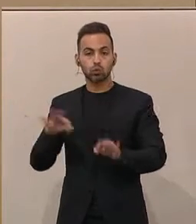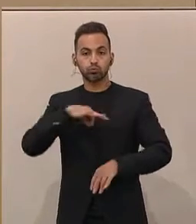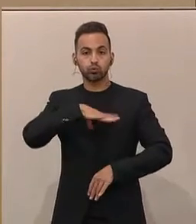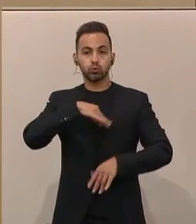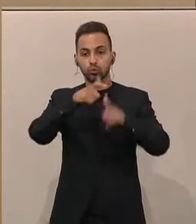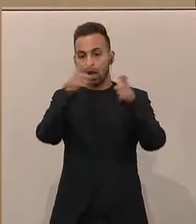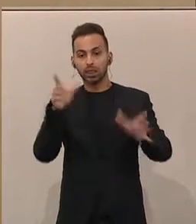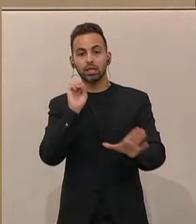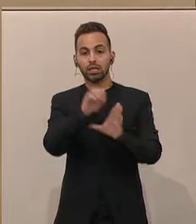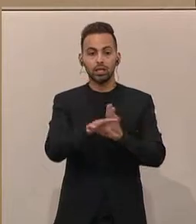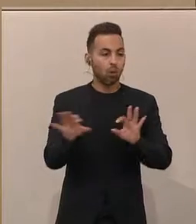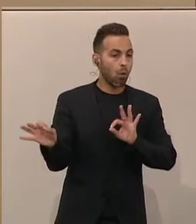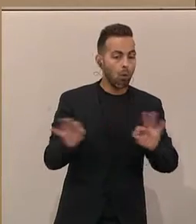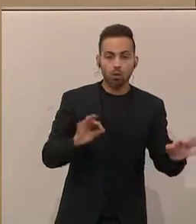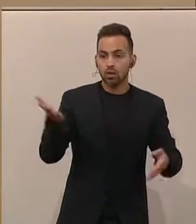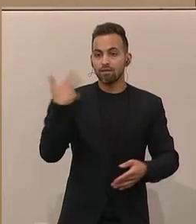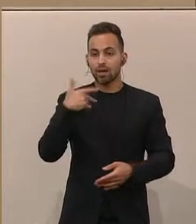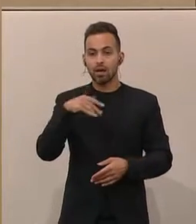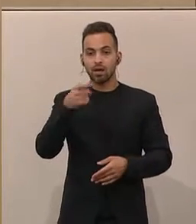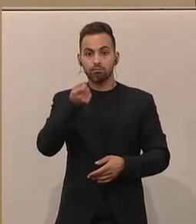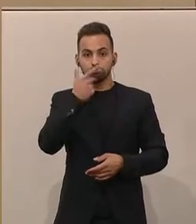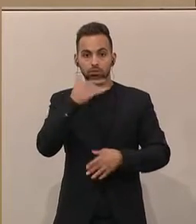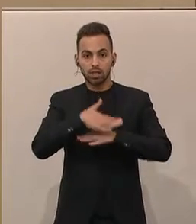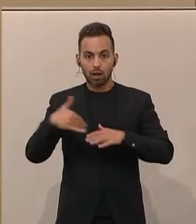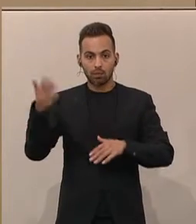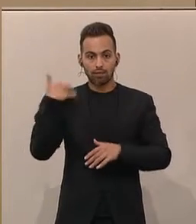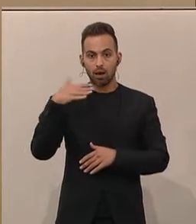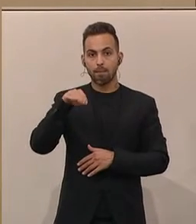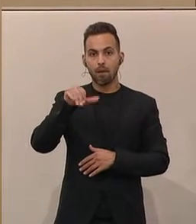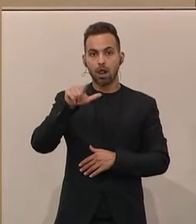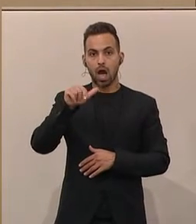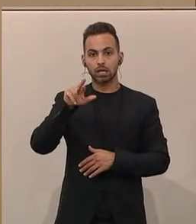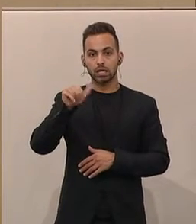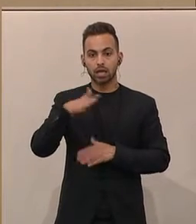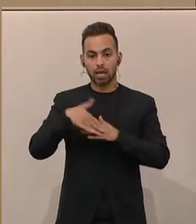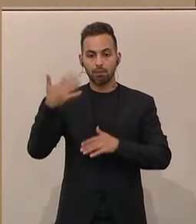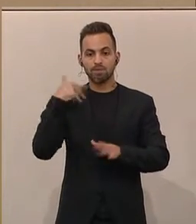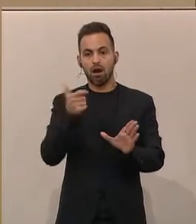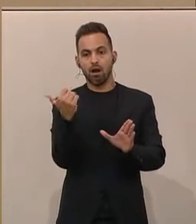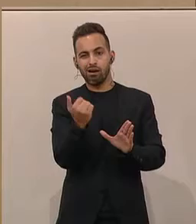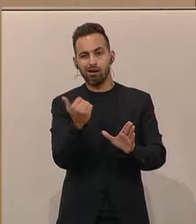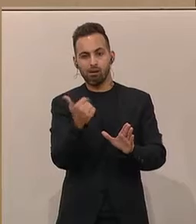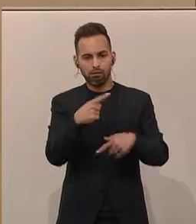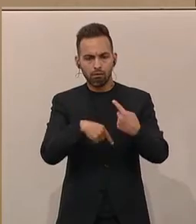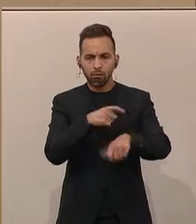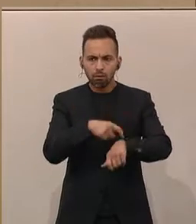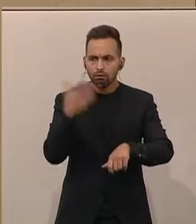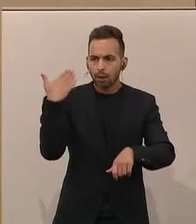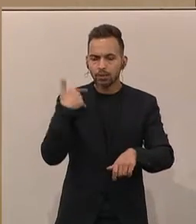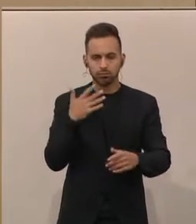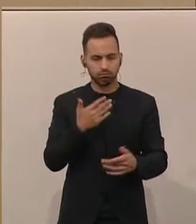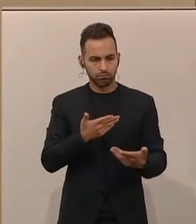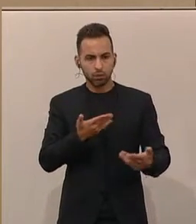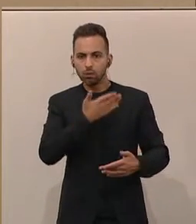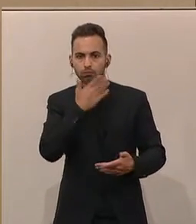oder aber an denen Medikamententherapien, wie beispielsweise die Malarietherapie, durchgeführt wurde, zu einem Zeitpunkt, als man das schon